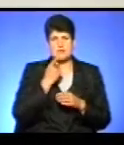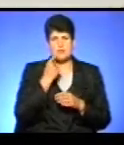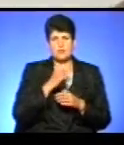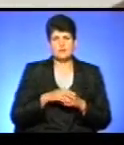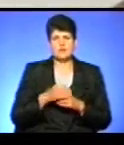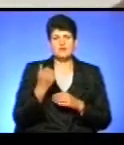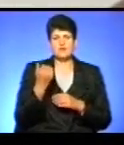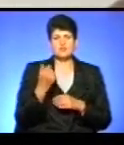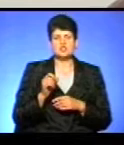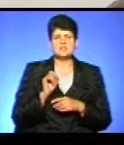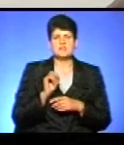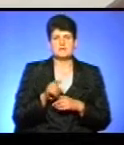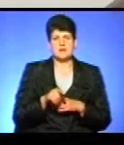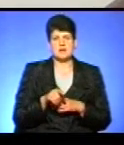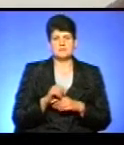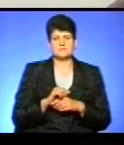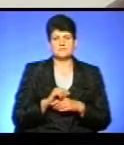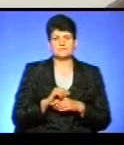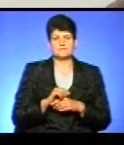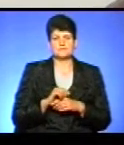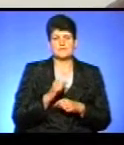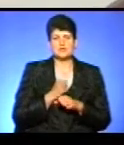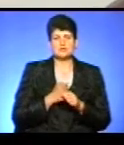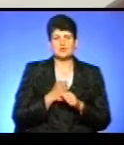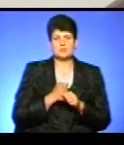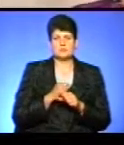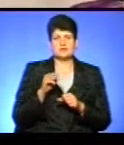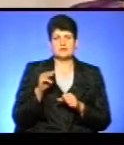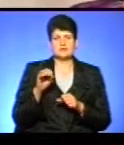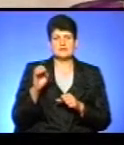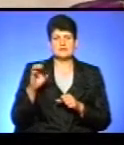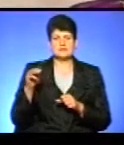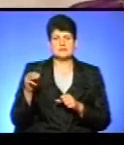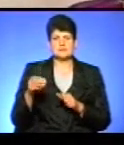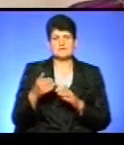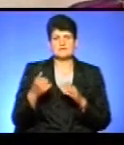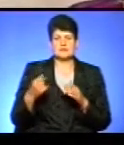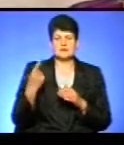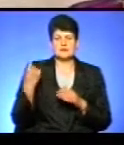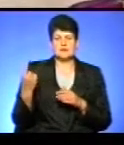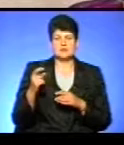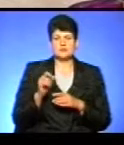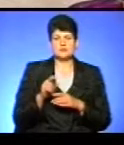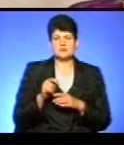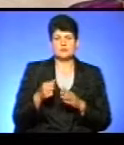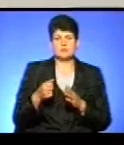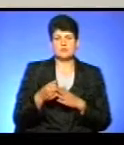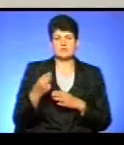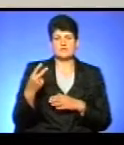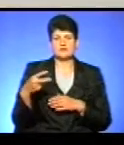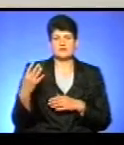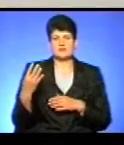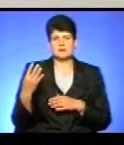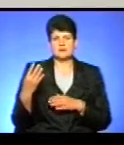Ваше завдання – зробити тест від першого завдання по 24-й.